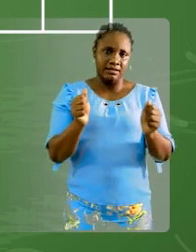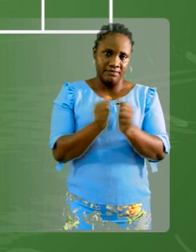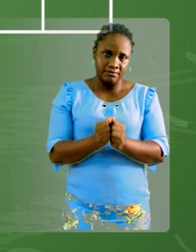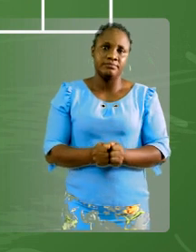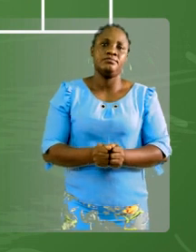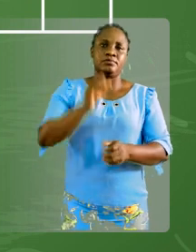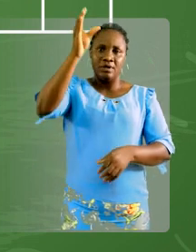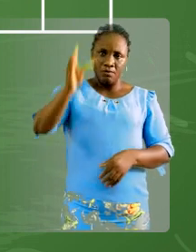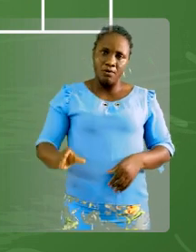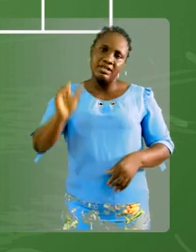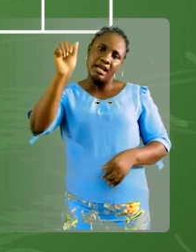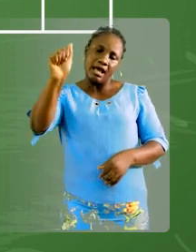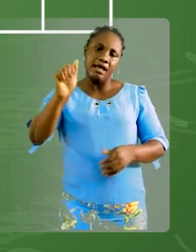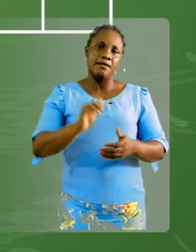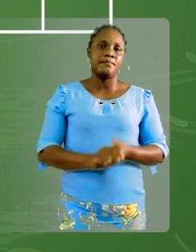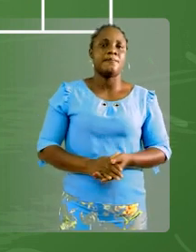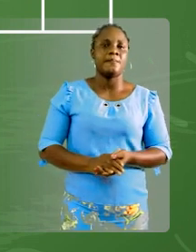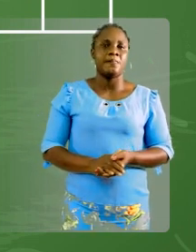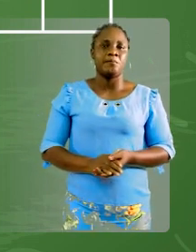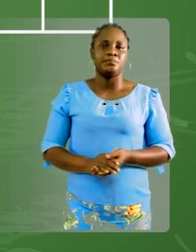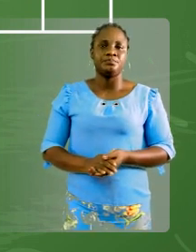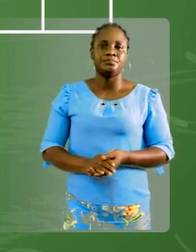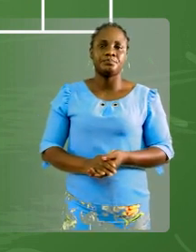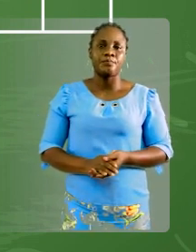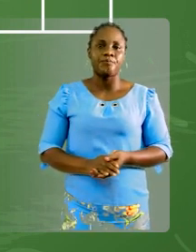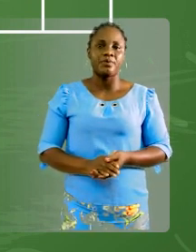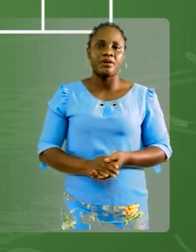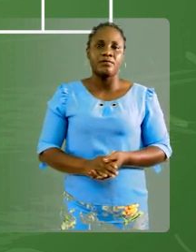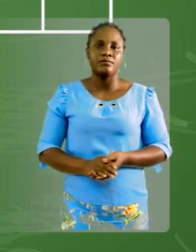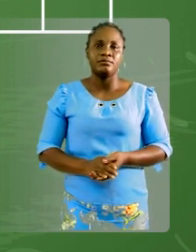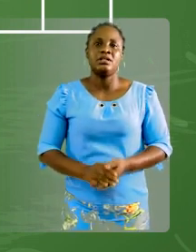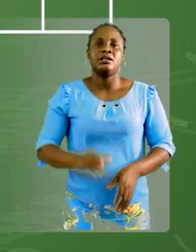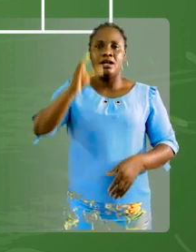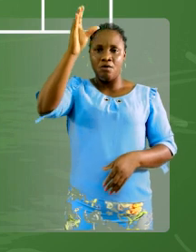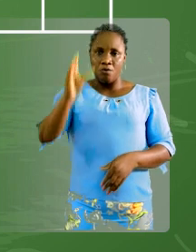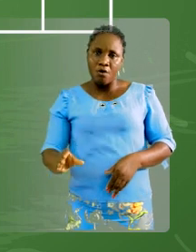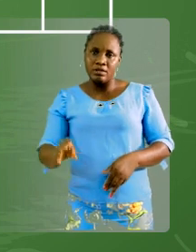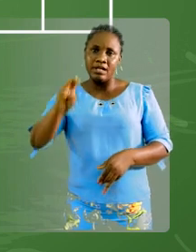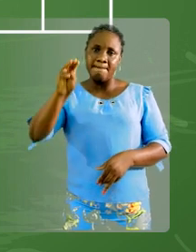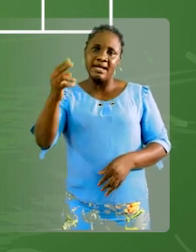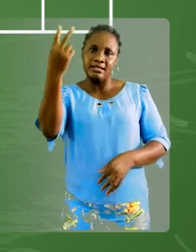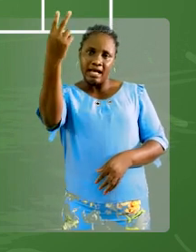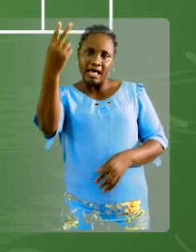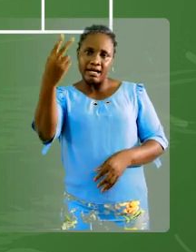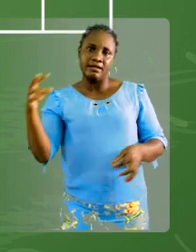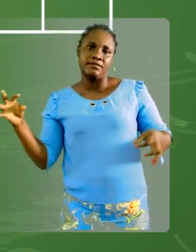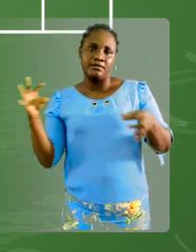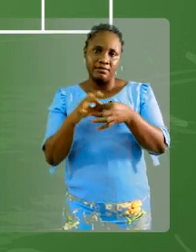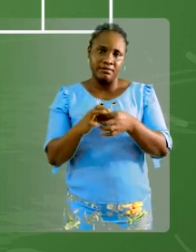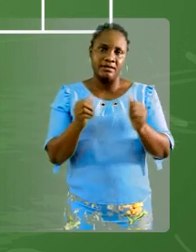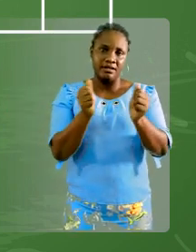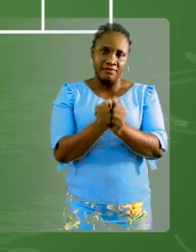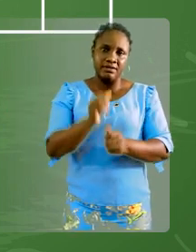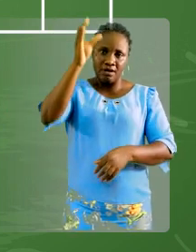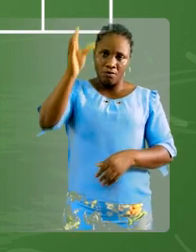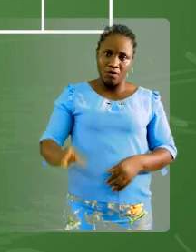hétomètre carré, on met ensemble avec la colonne